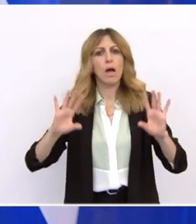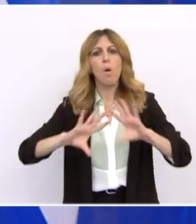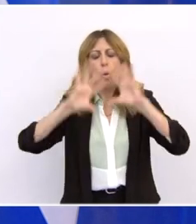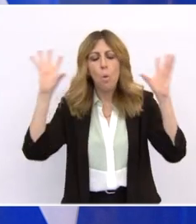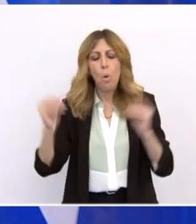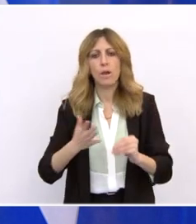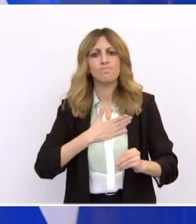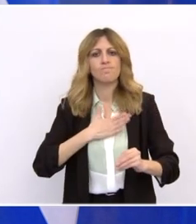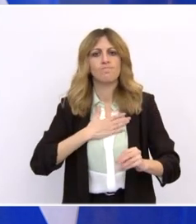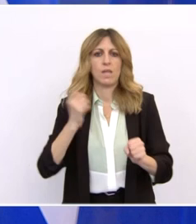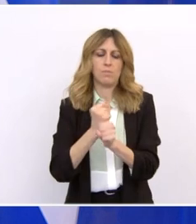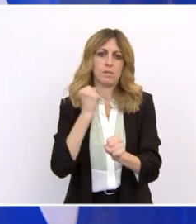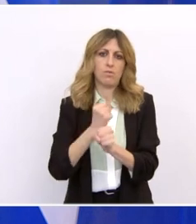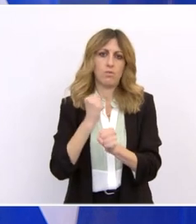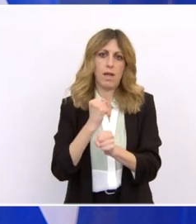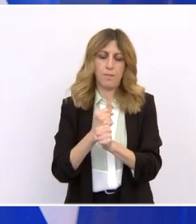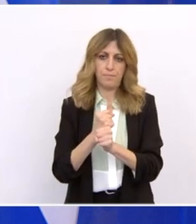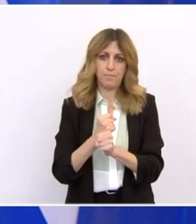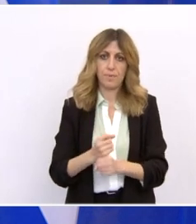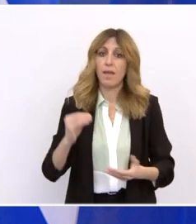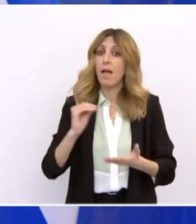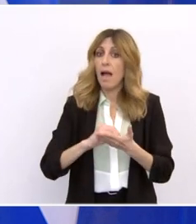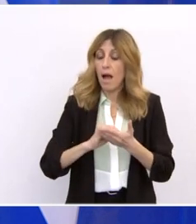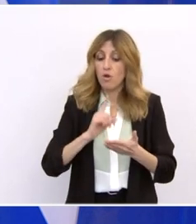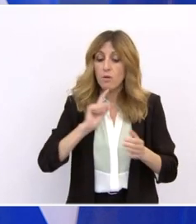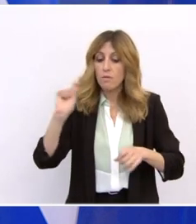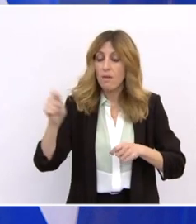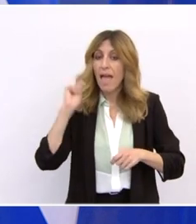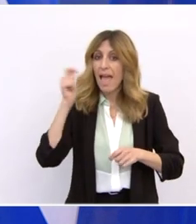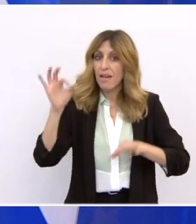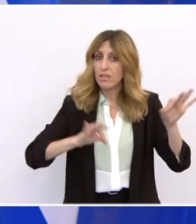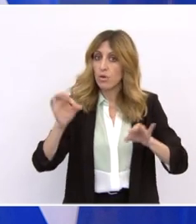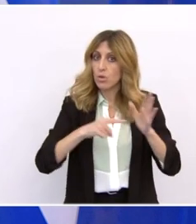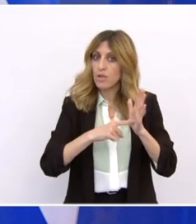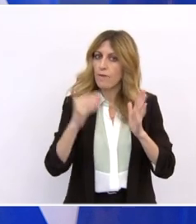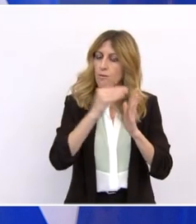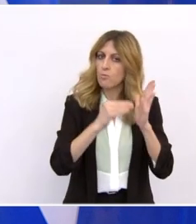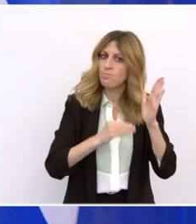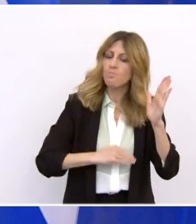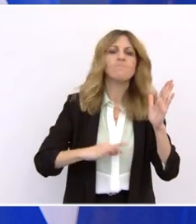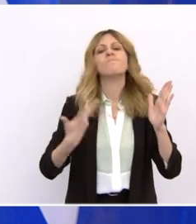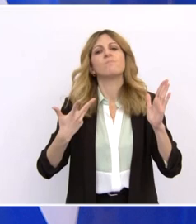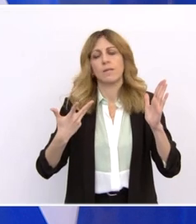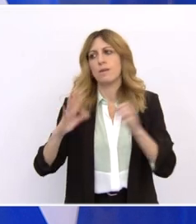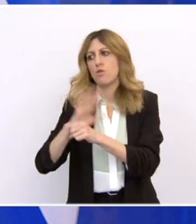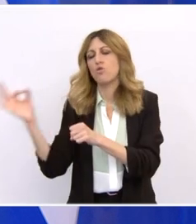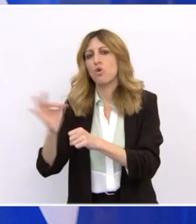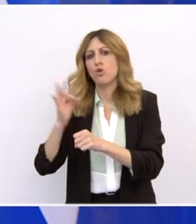ενσωματώνει και πολλά από τα διδάγματα της πανδημίας, με έμφαση στις πολιτικές αλληλεγγύης